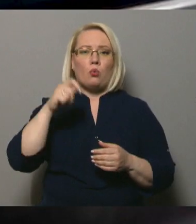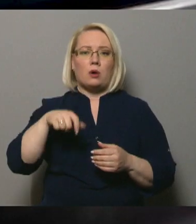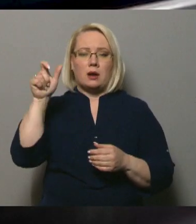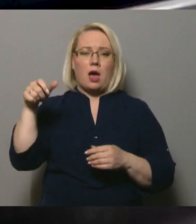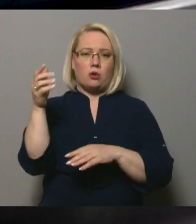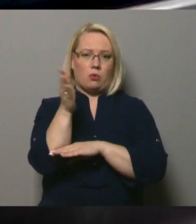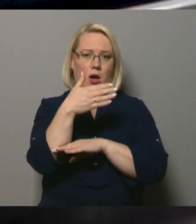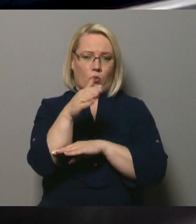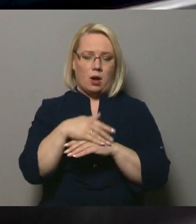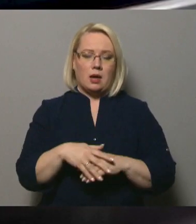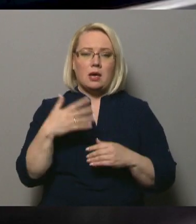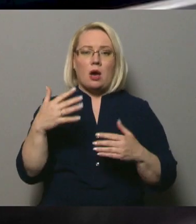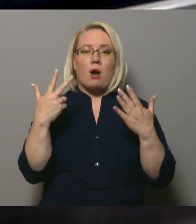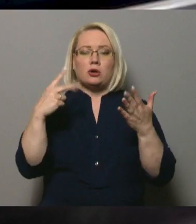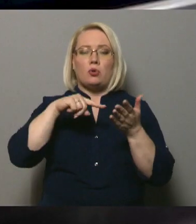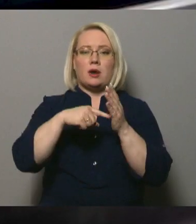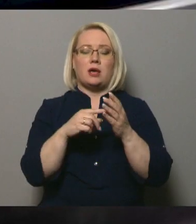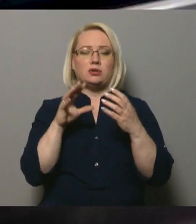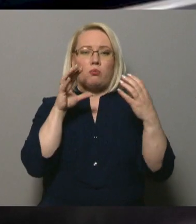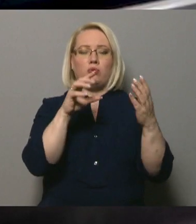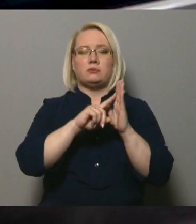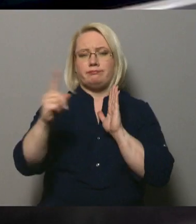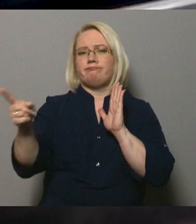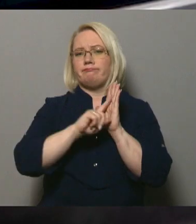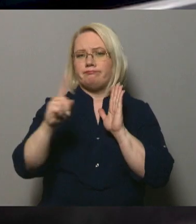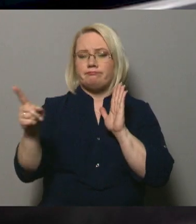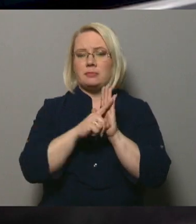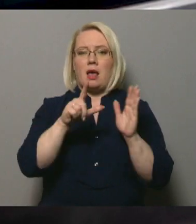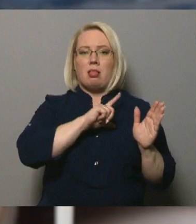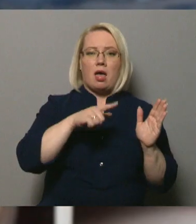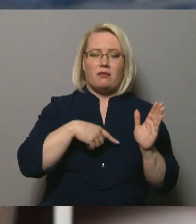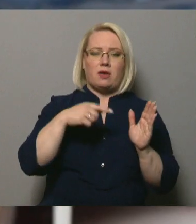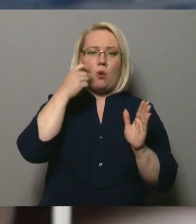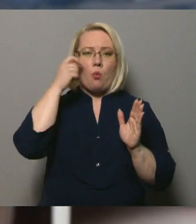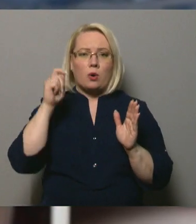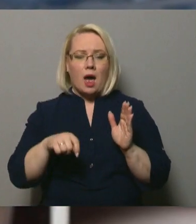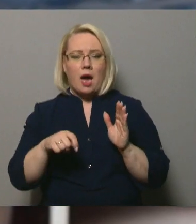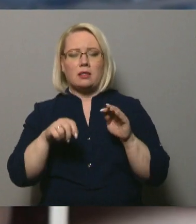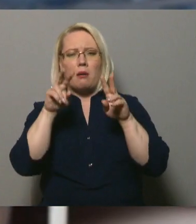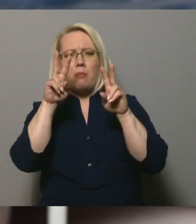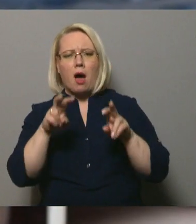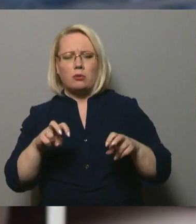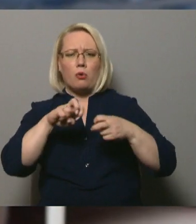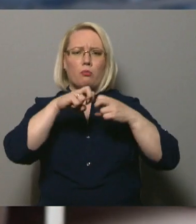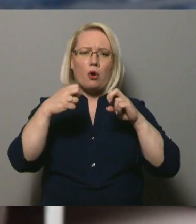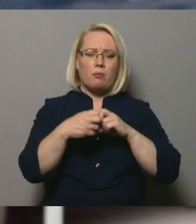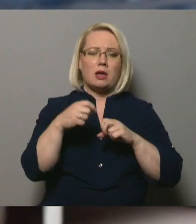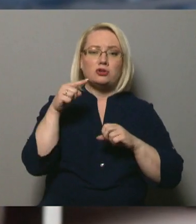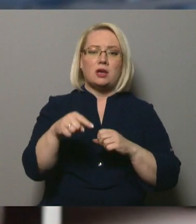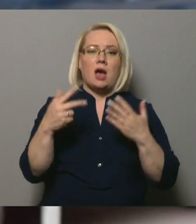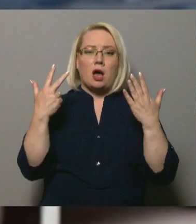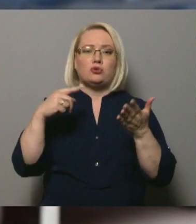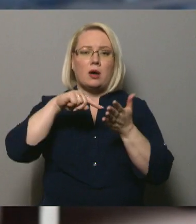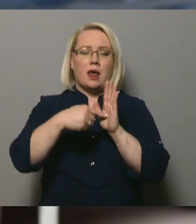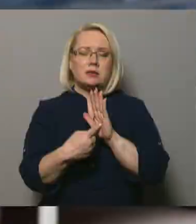Jau astoņas reizes busiņš ir kursējis šurpaturps ar Latviju un Ukraiņu. Pārbaudījumu un izaicinām šajās astoņās